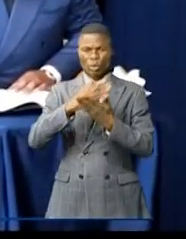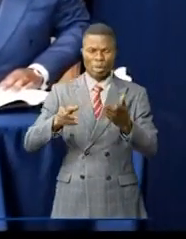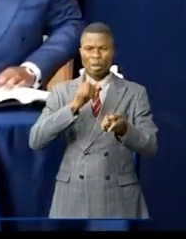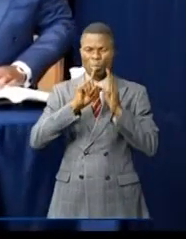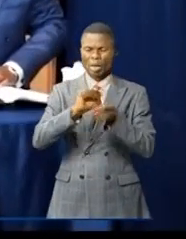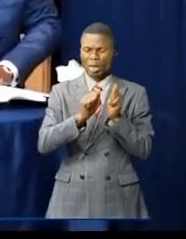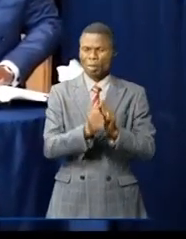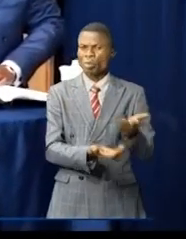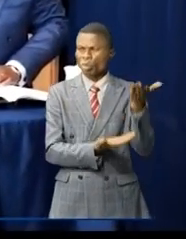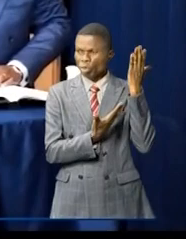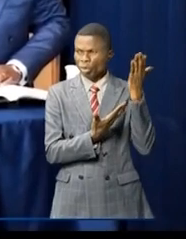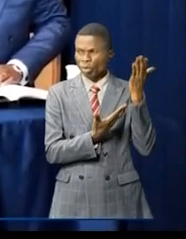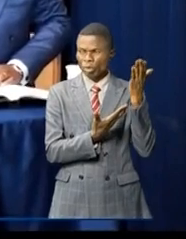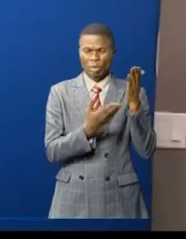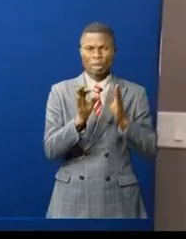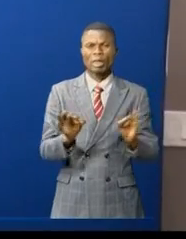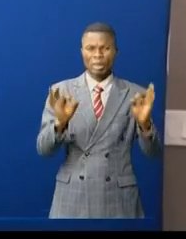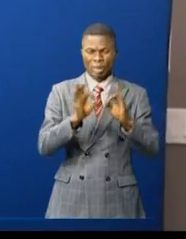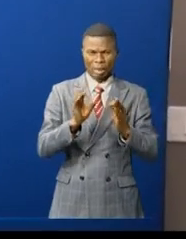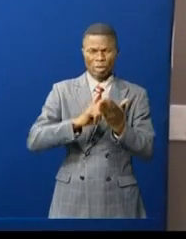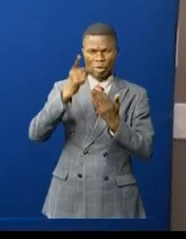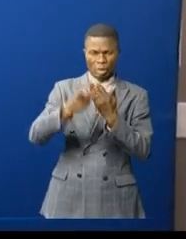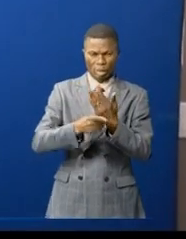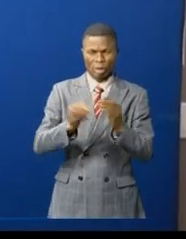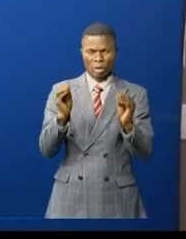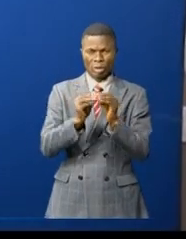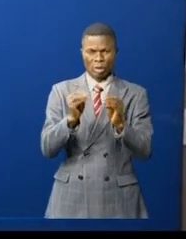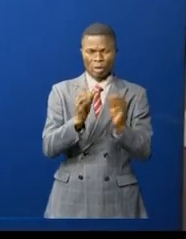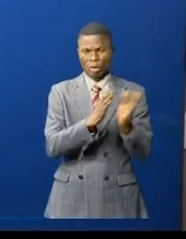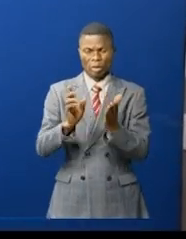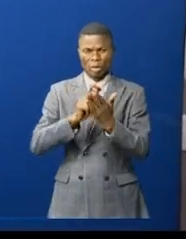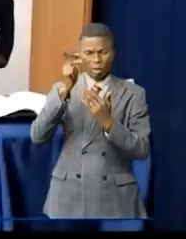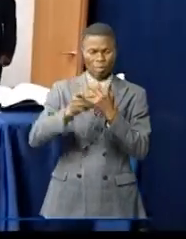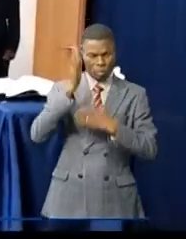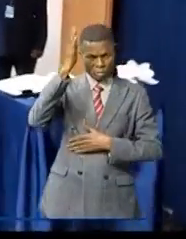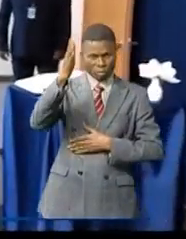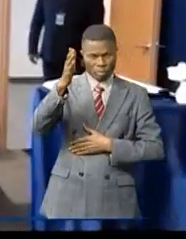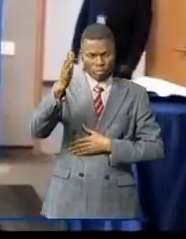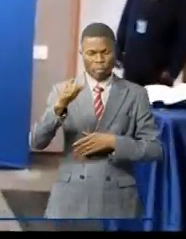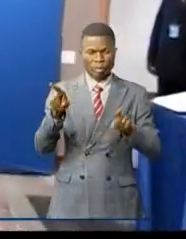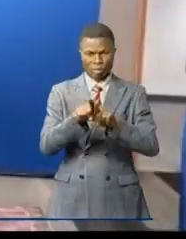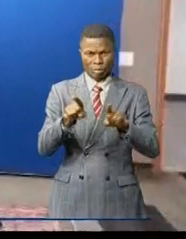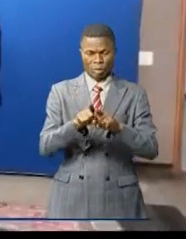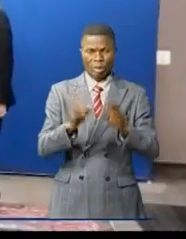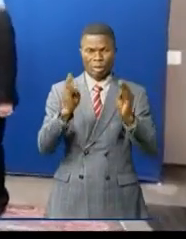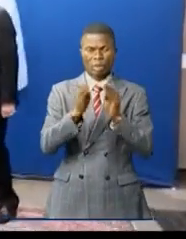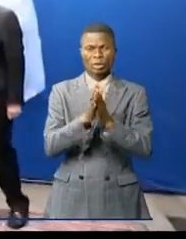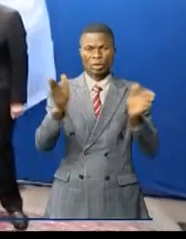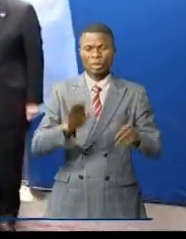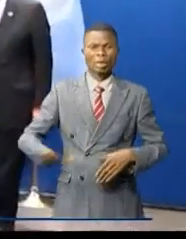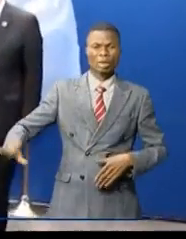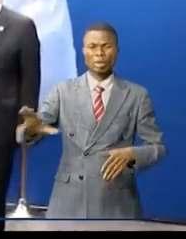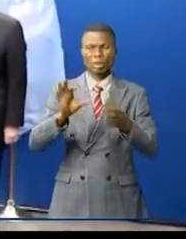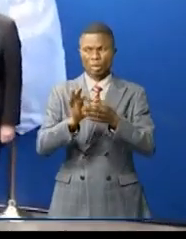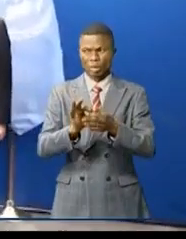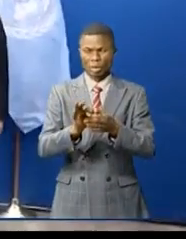essentielles qui seront à l'ordre du jour de quelques rencontres et sommets prévus dans les prochaines heures en marge de l'Assemblée générale de Nations Unies